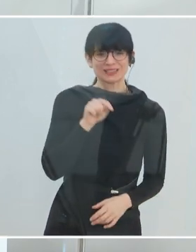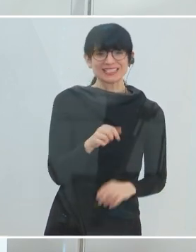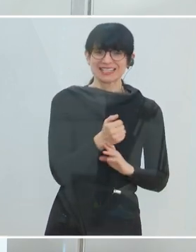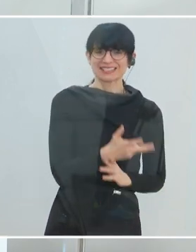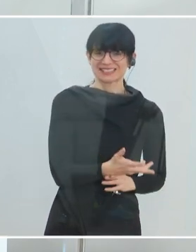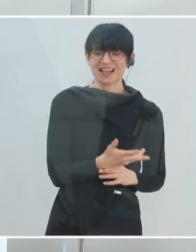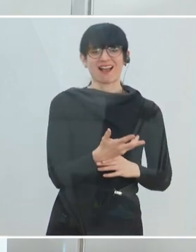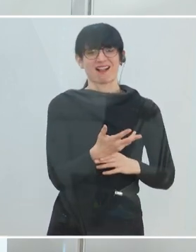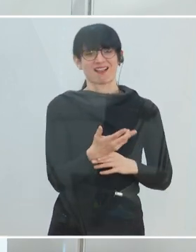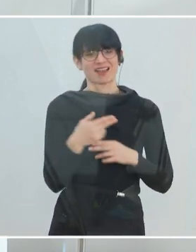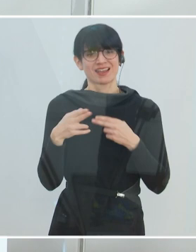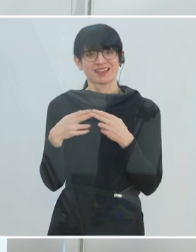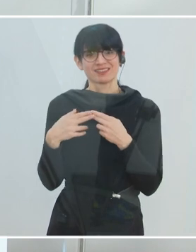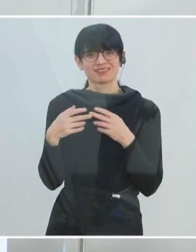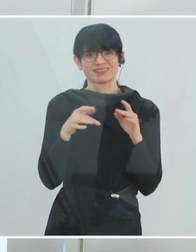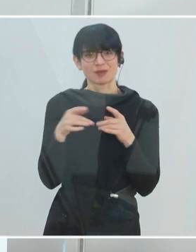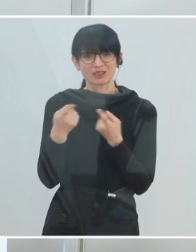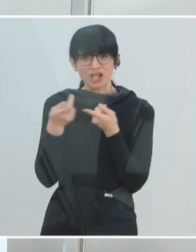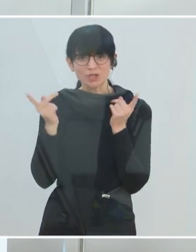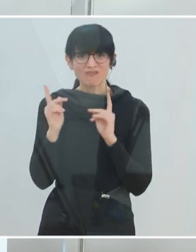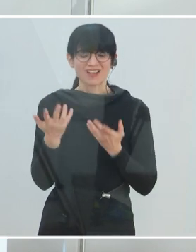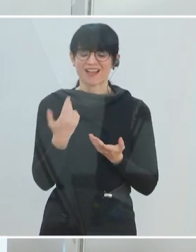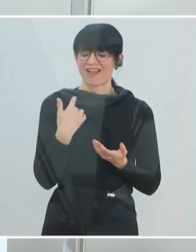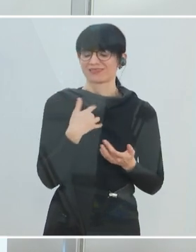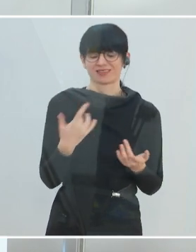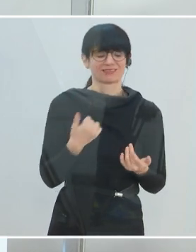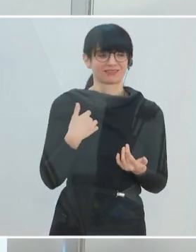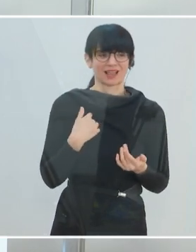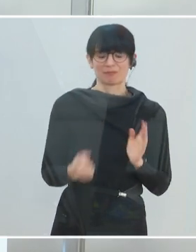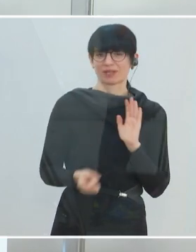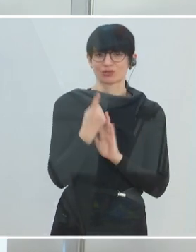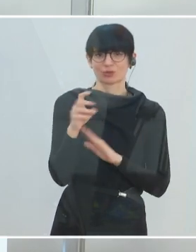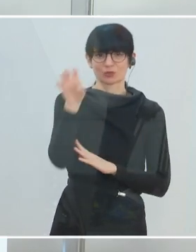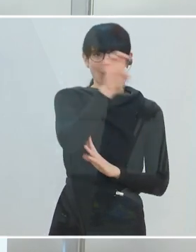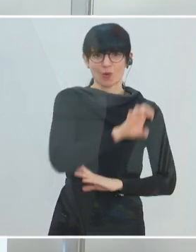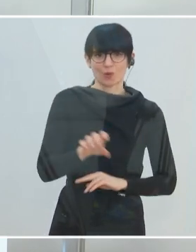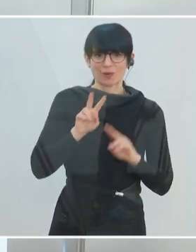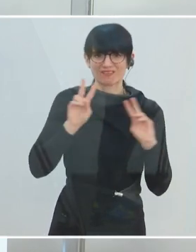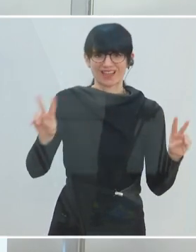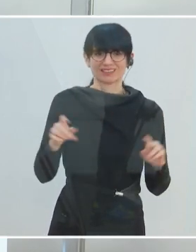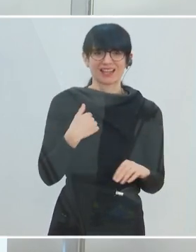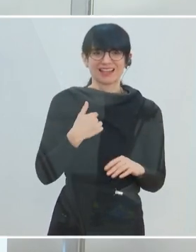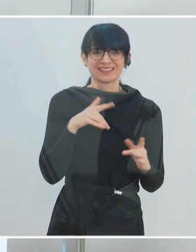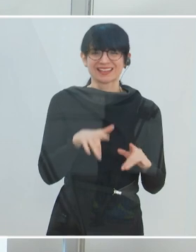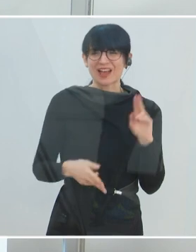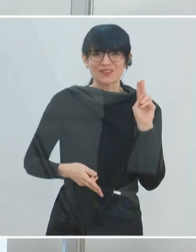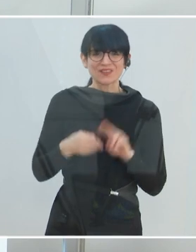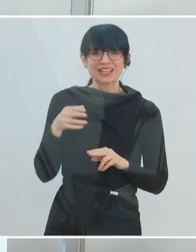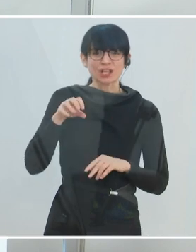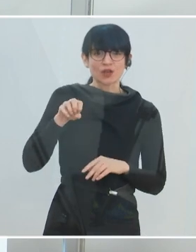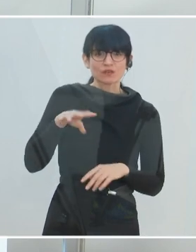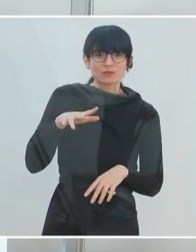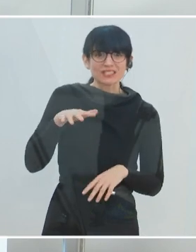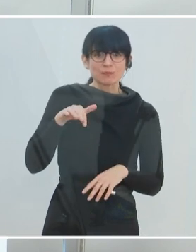neben der Slowakei einmalig in Europa ist. In Summe sind es bereits fast 15 Millionen